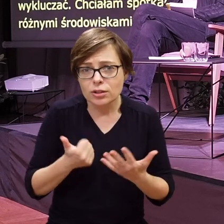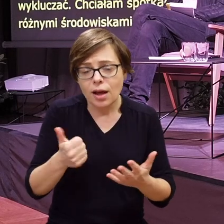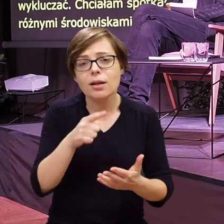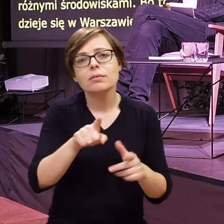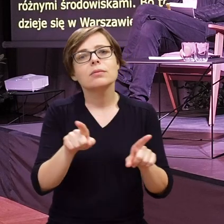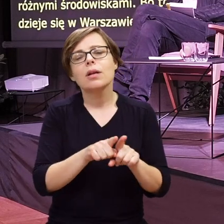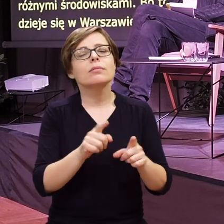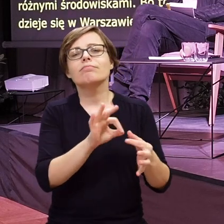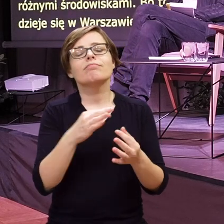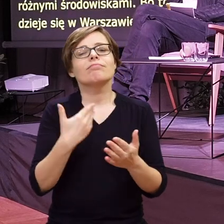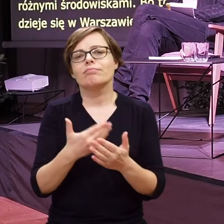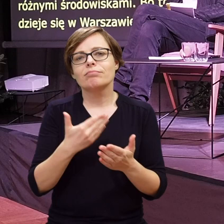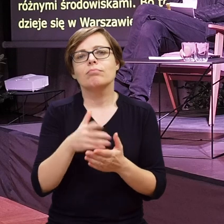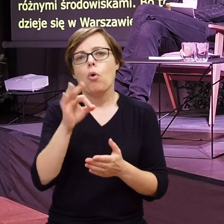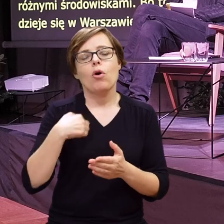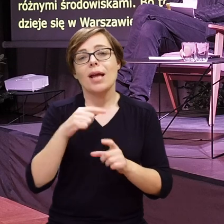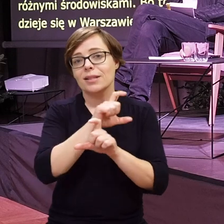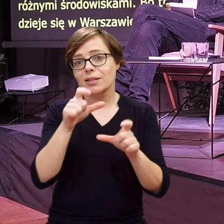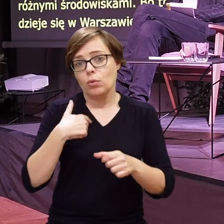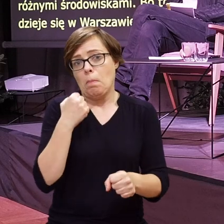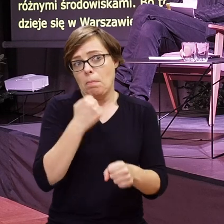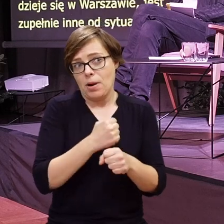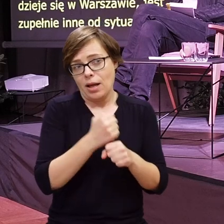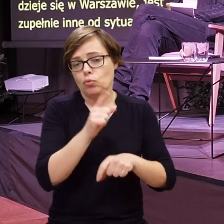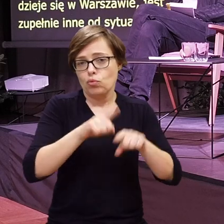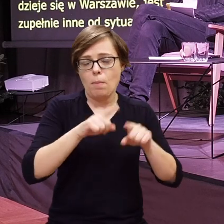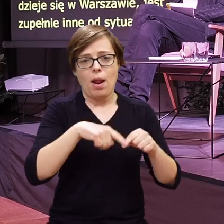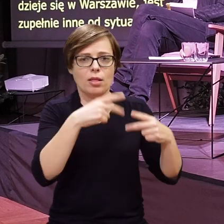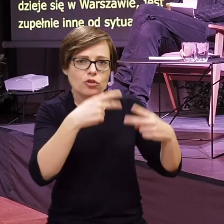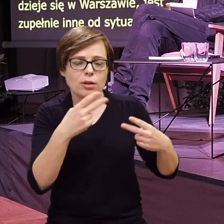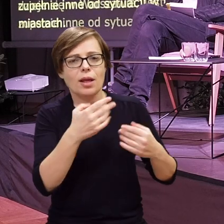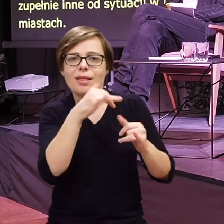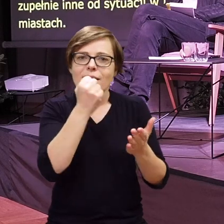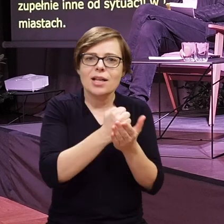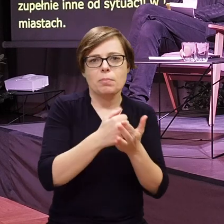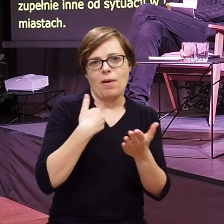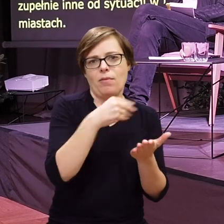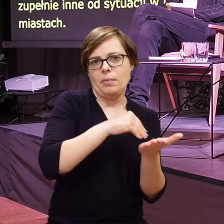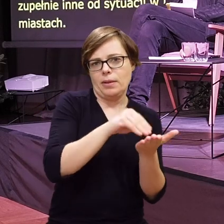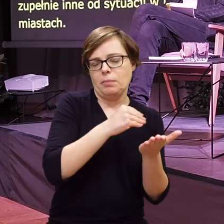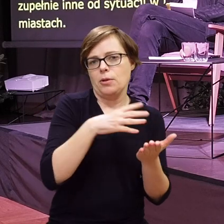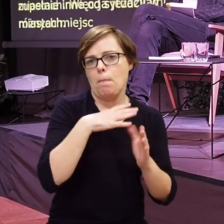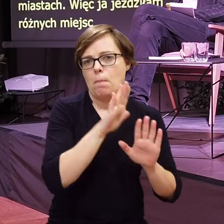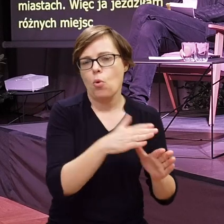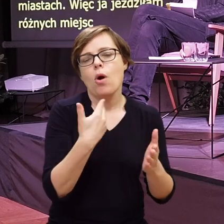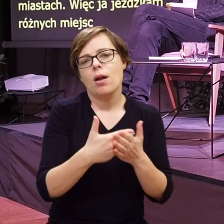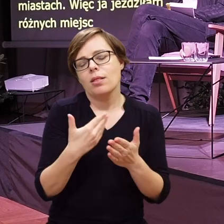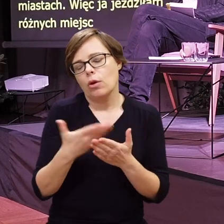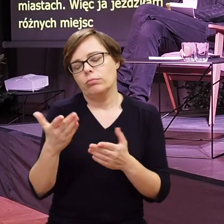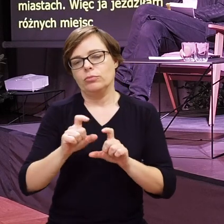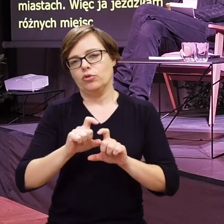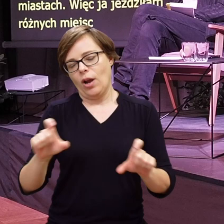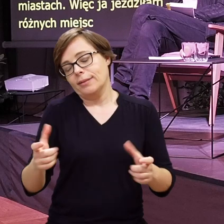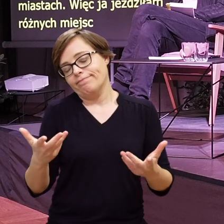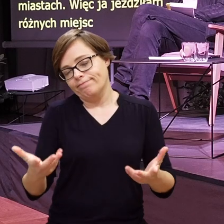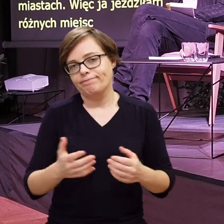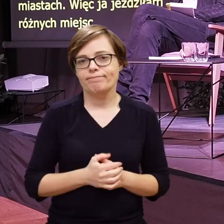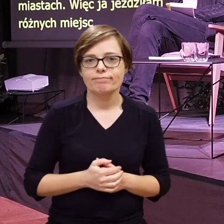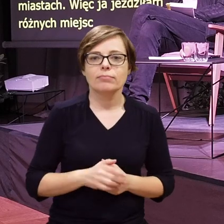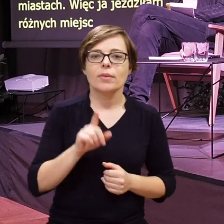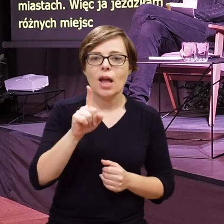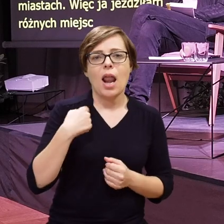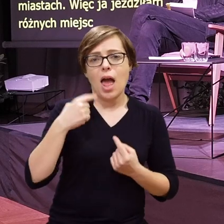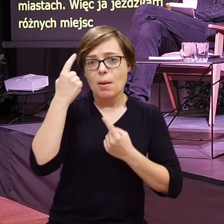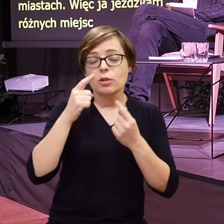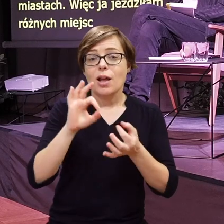6 lat to jest także związane z tym, że po prostu cały czas pracowałam w redakcji jako dziennikarka i opisywałam inne sprawy, więc troszkę to musiało potrwać.